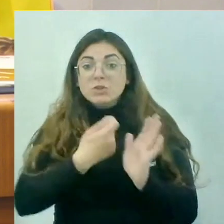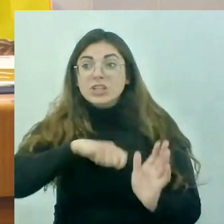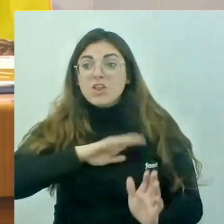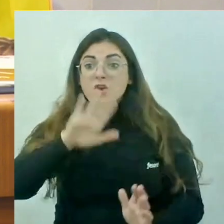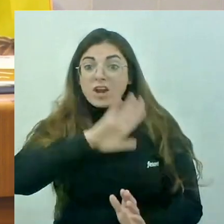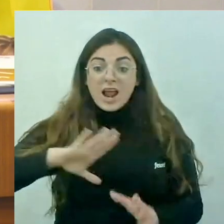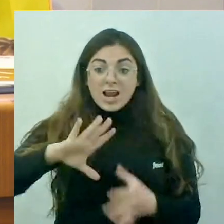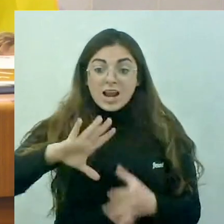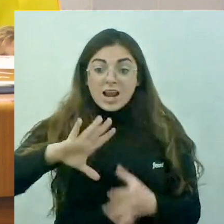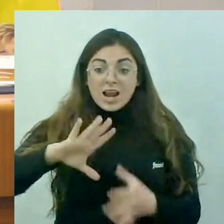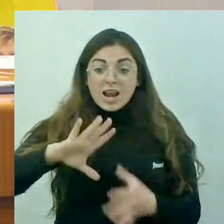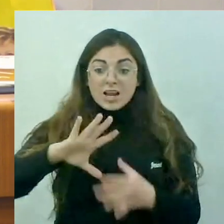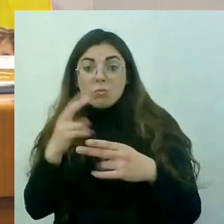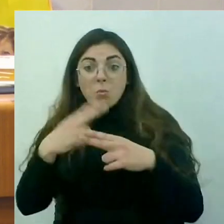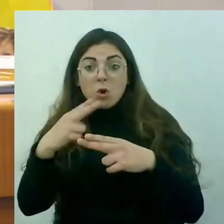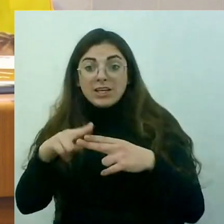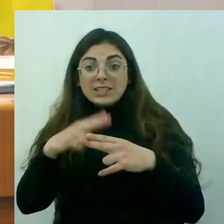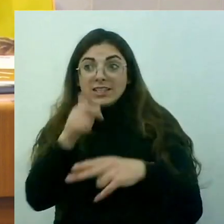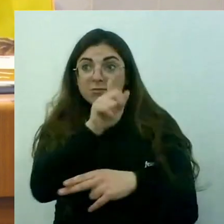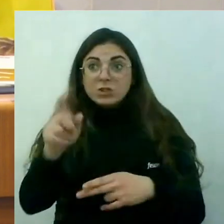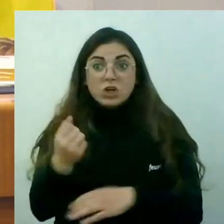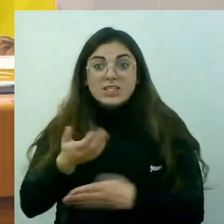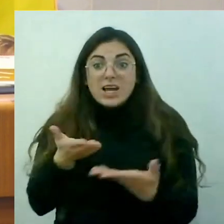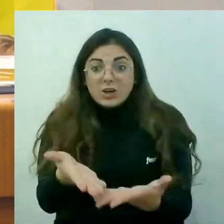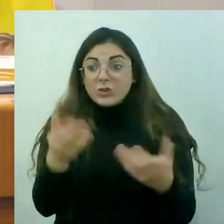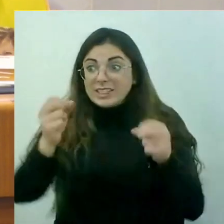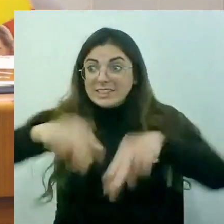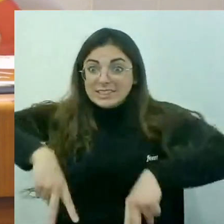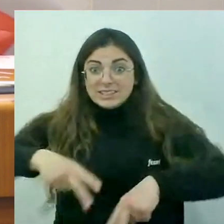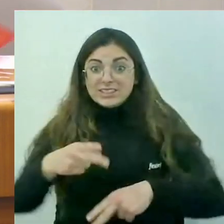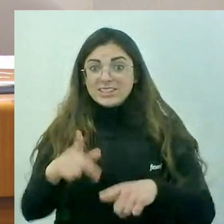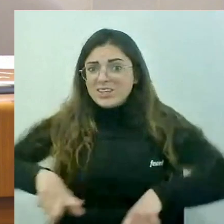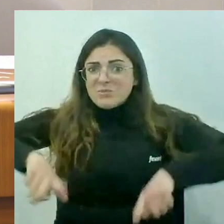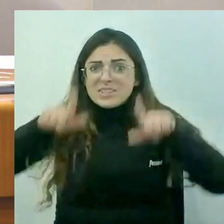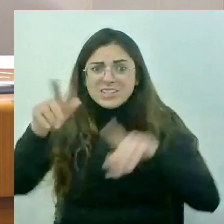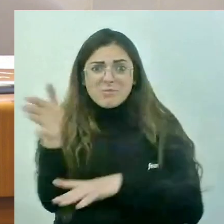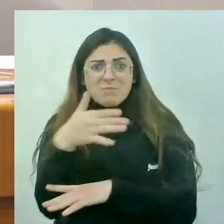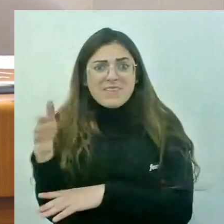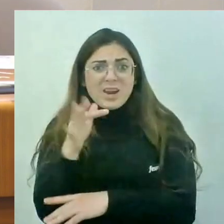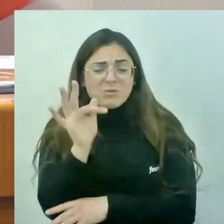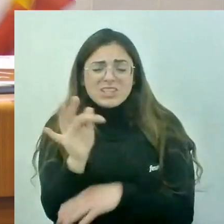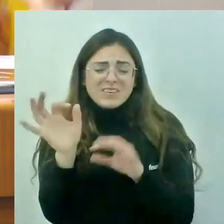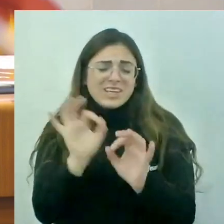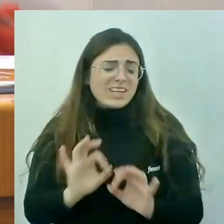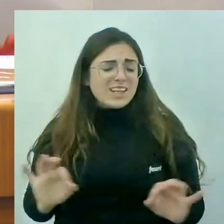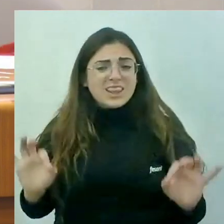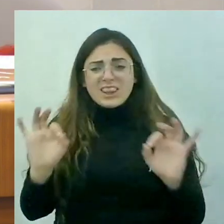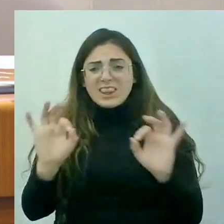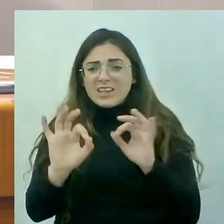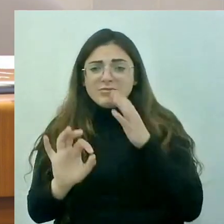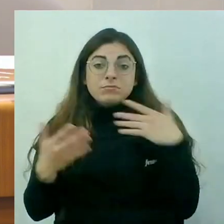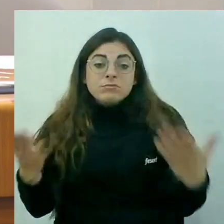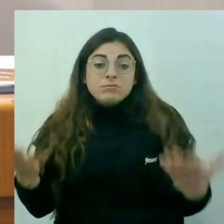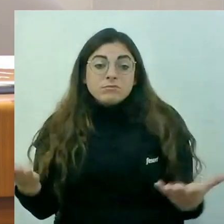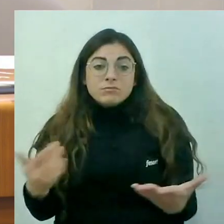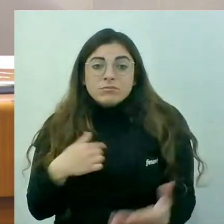vostès no representen esta bandera, ni ninguna bandera positiva per a les persones. Per tant, jo us dic que deixen